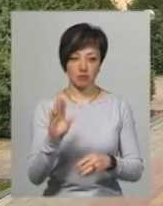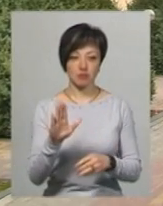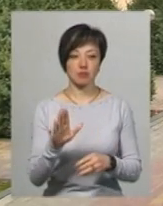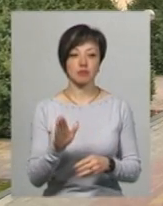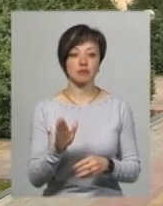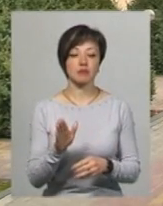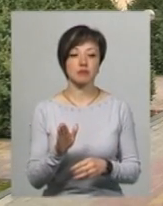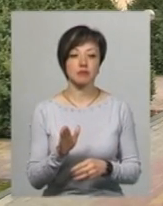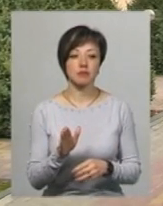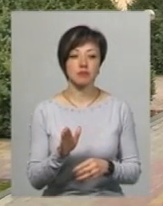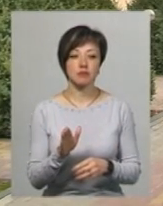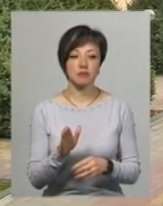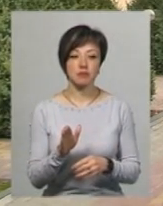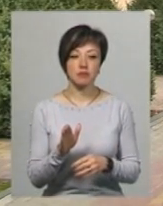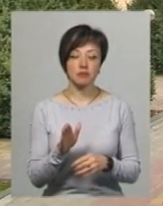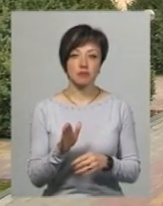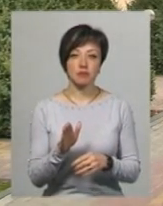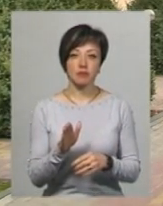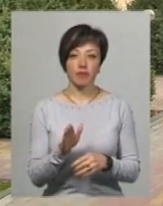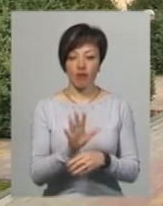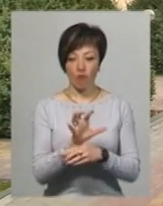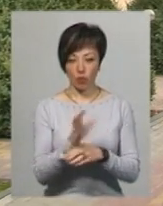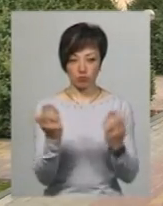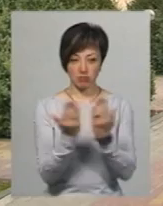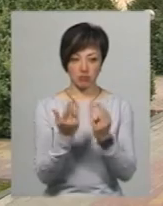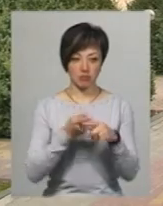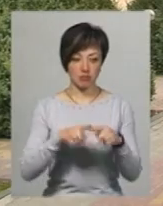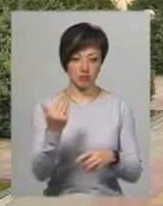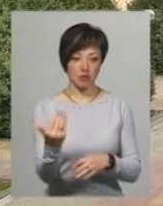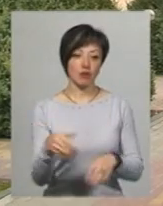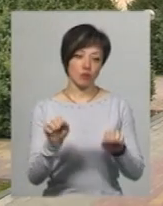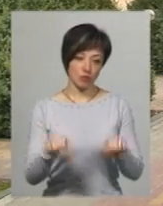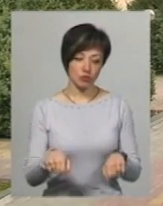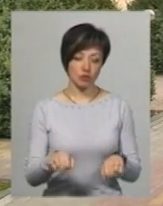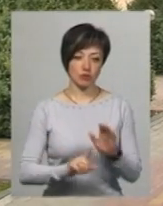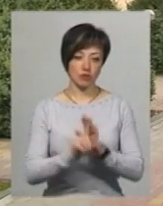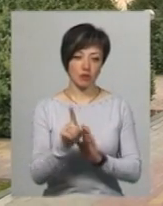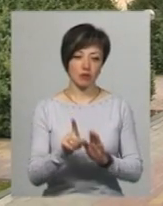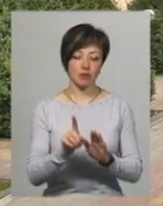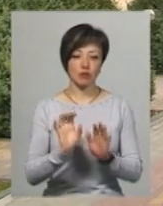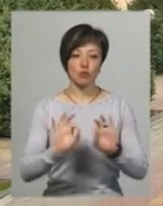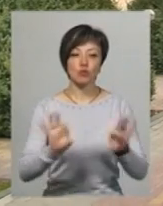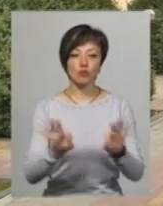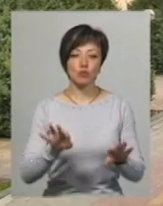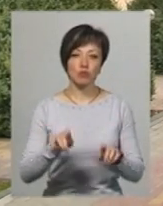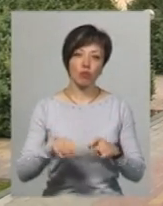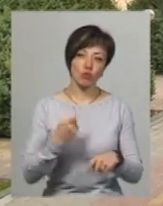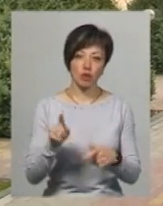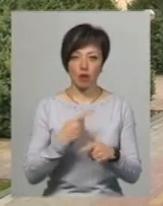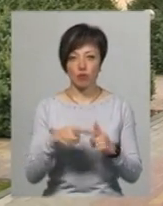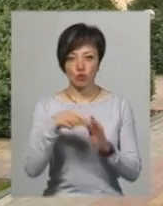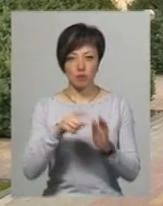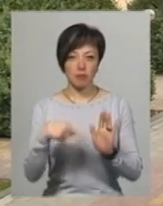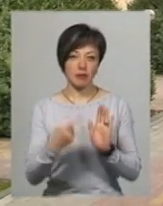а також співвідношенням фотографій, це дійсно його. І тоді він вже починає викладати суть скоїного правопорушення або суть